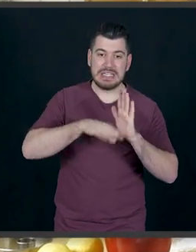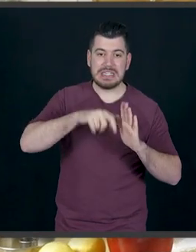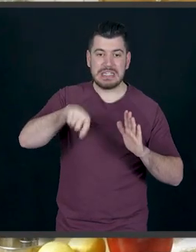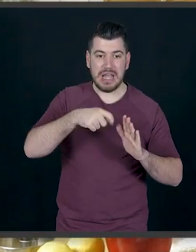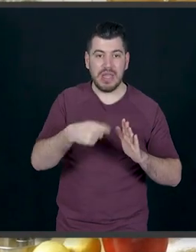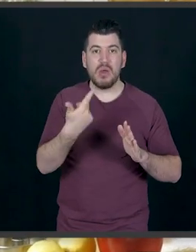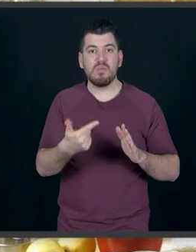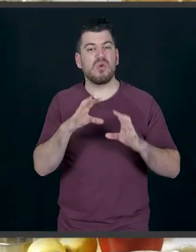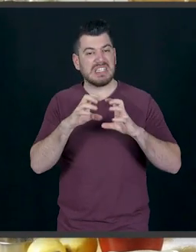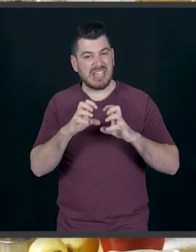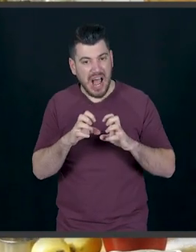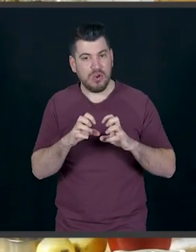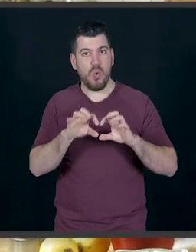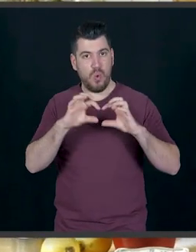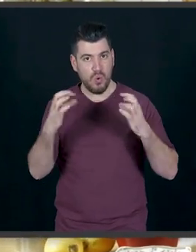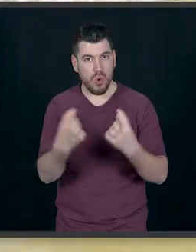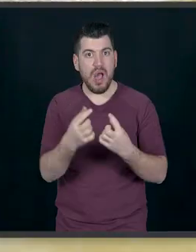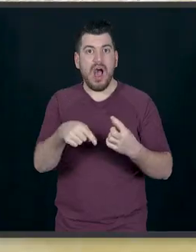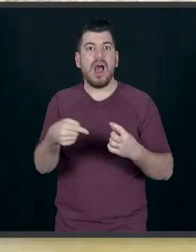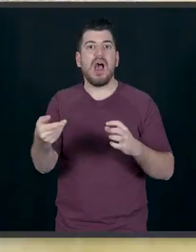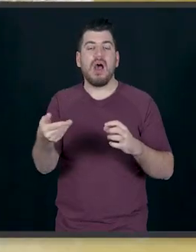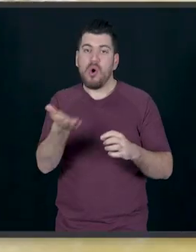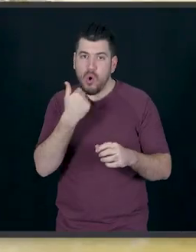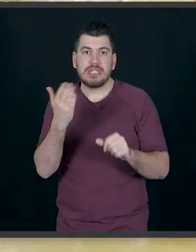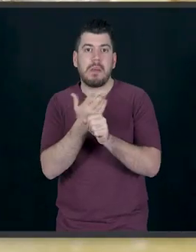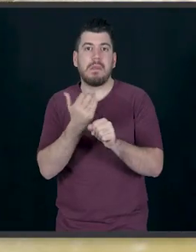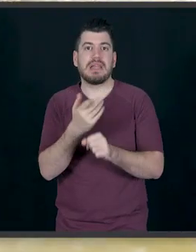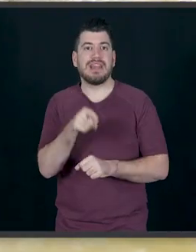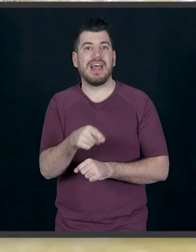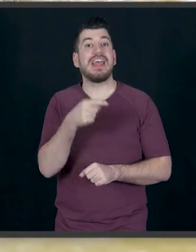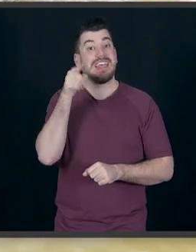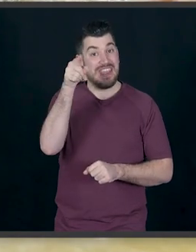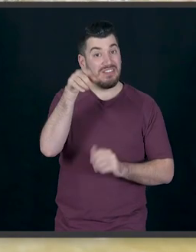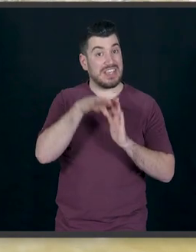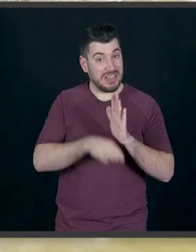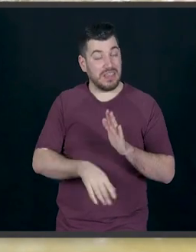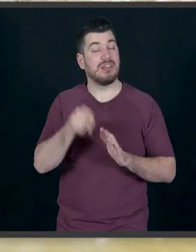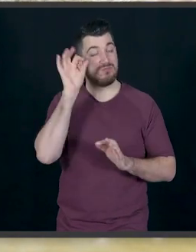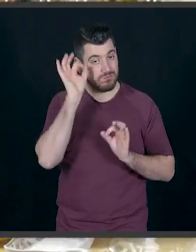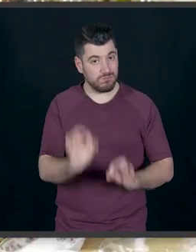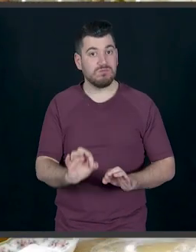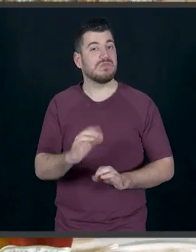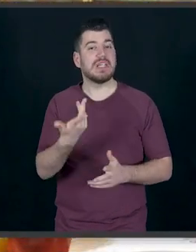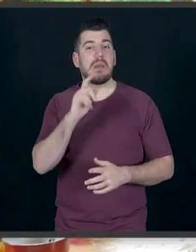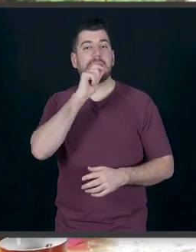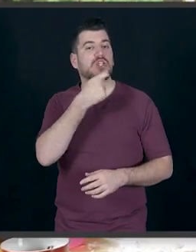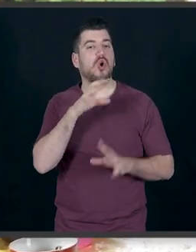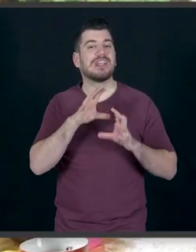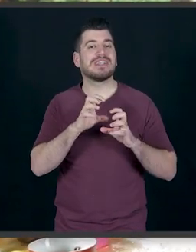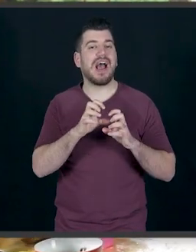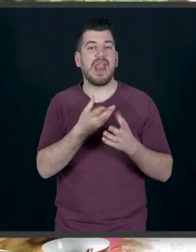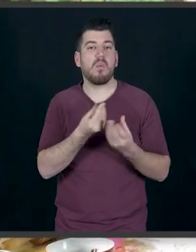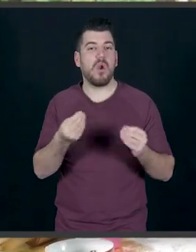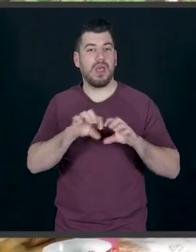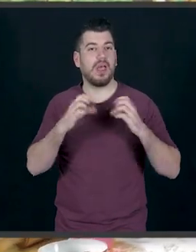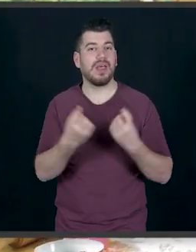όπου να μένει τραγανό το ντόνατς χωρίς πατάτα. Και αυτή η συνταγή είναι συγκεκριμένη και το μυστικό για τη συνταγή μας για να κρατάει τα ντόνατς περισσότερο τραγανά για